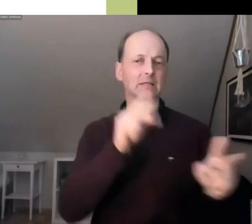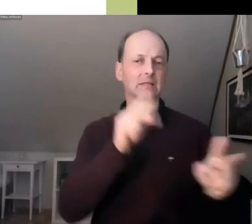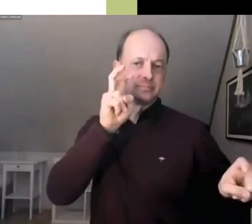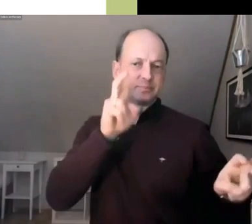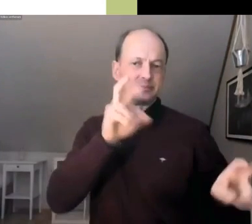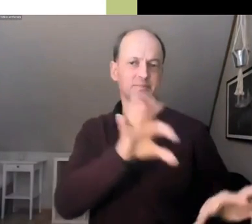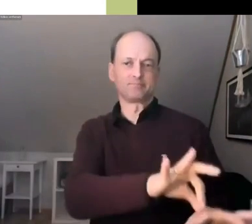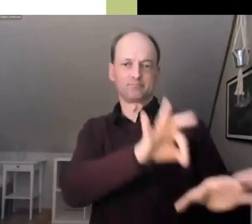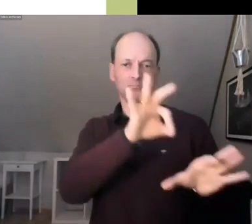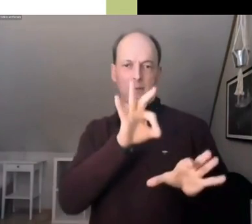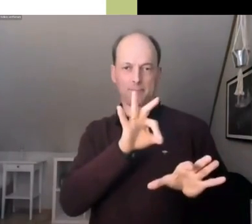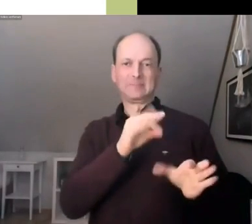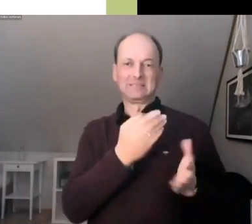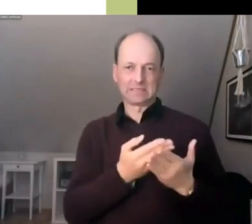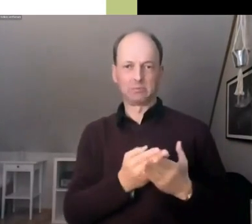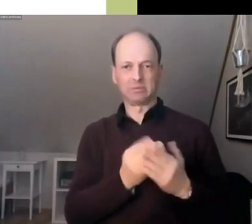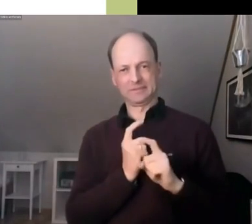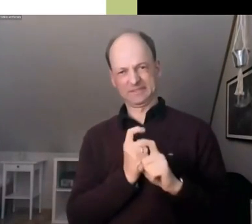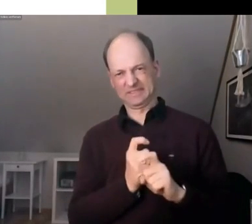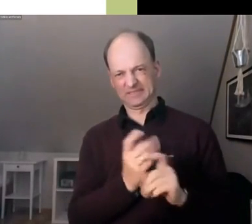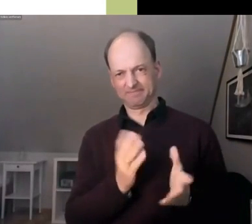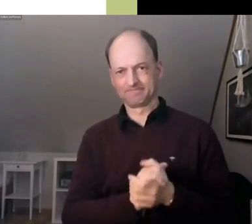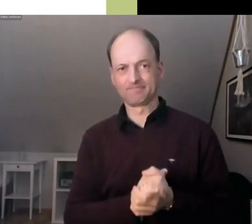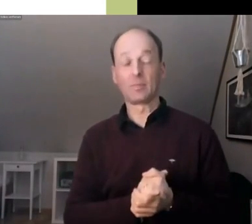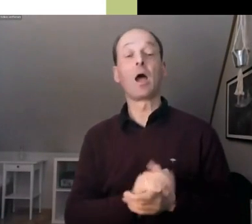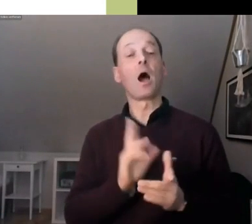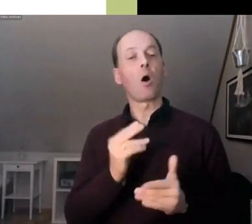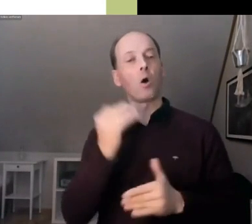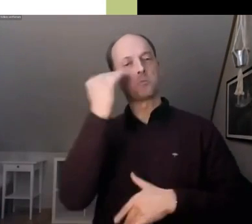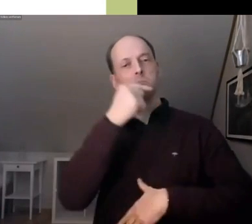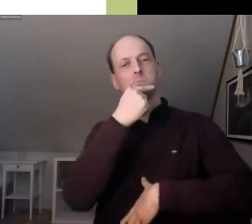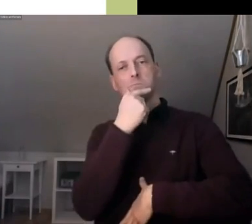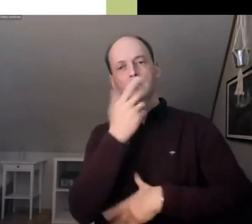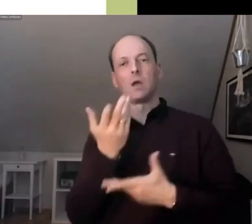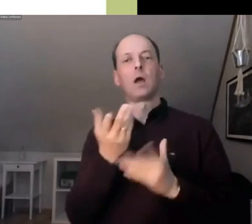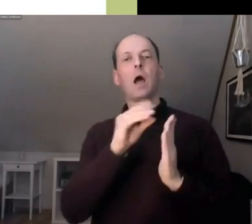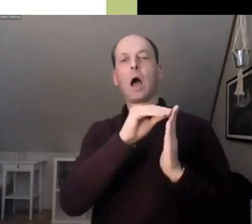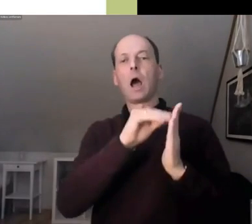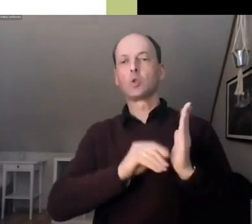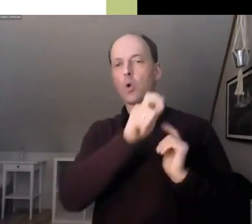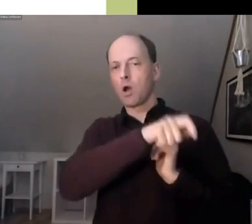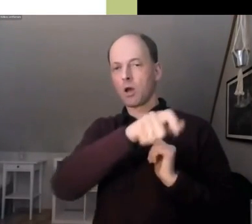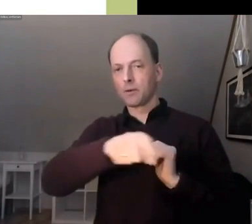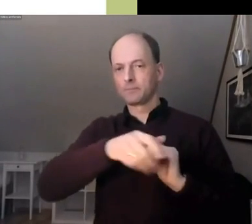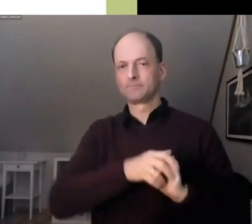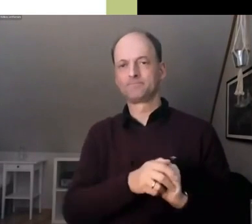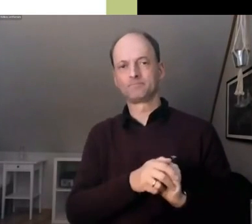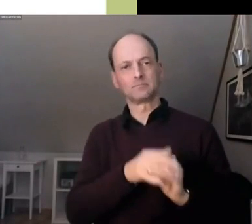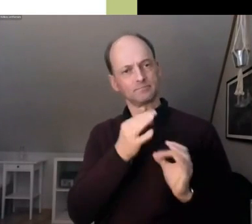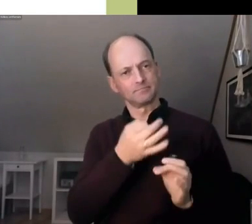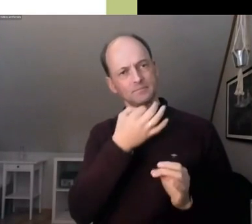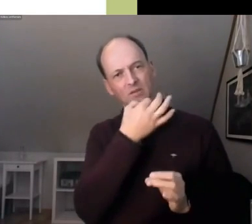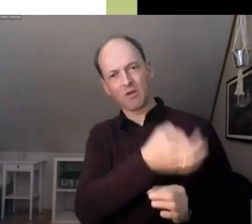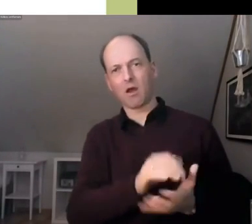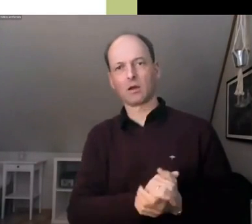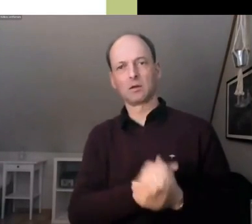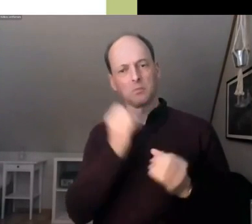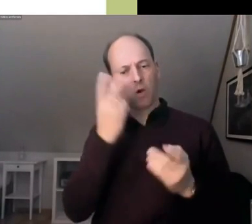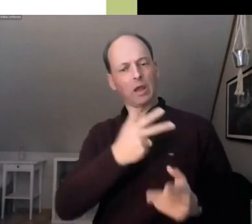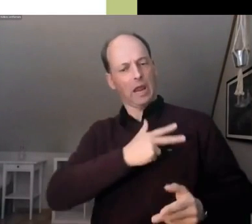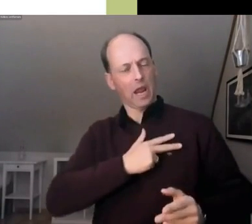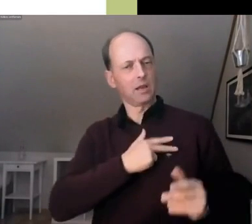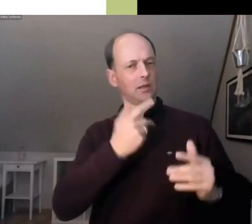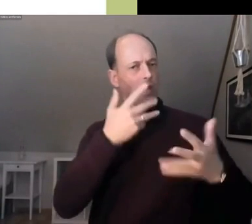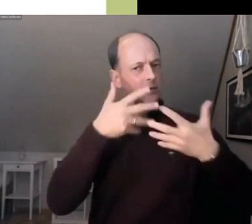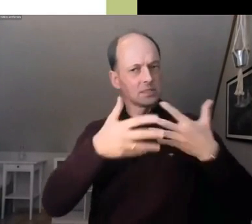Die Studie wirft Fragen auf, die wir uns laut AutorInnen stellen müssen, um ehrliche und transparente Antworten zu finden.